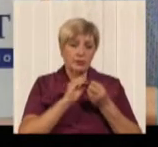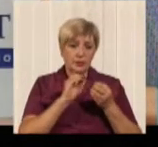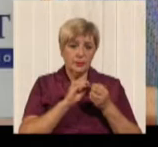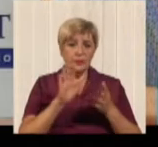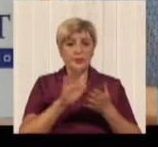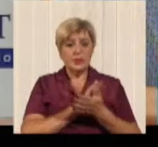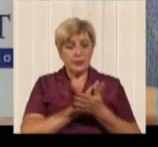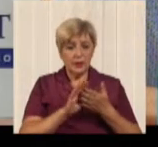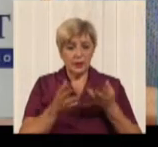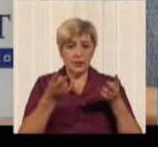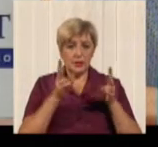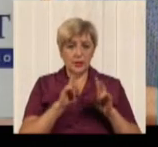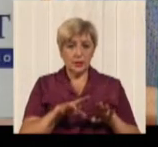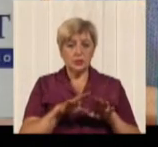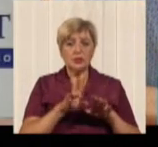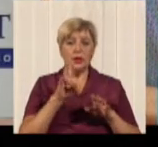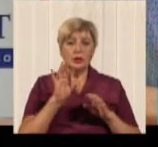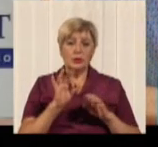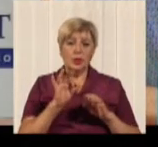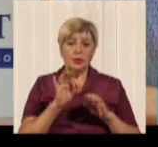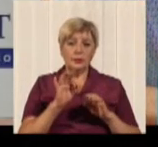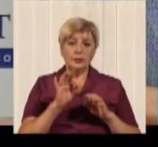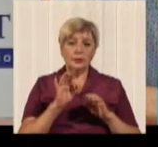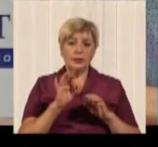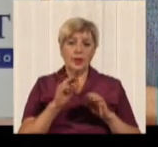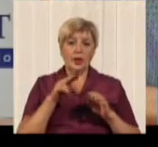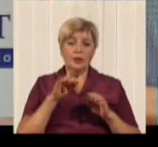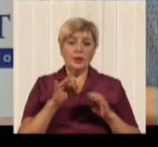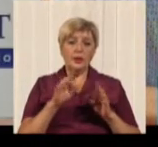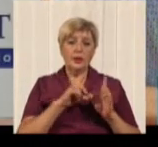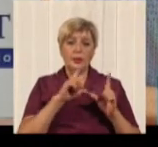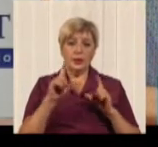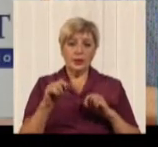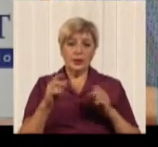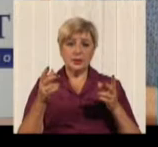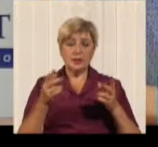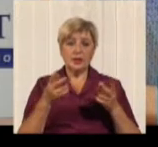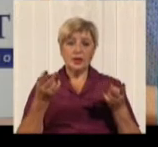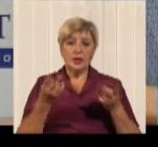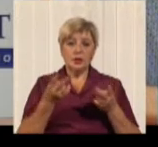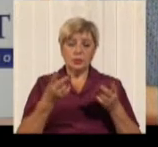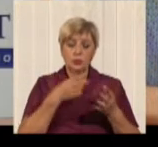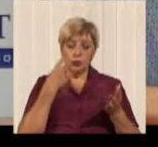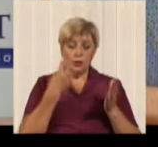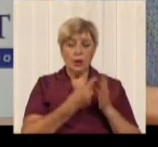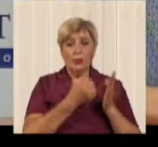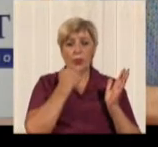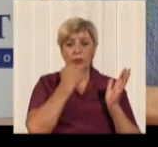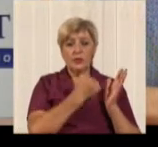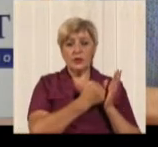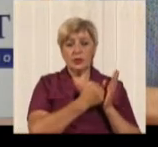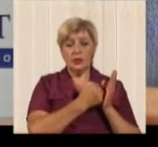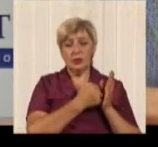саме безплатними в безплатному приїзді. Але, опять-таки, при приїзді потрібно з власного закона підтверджувати свою льготи